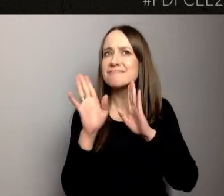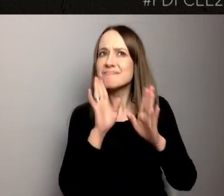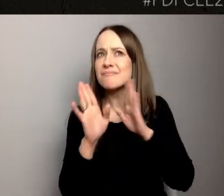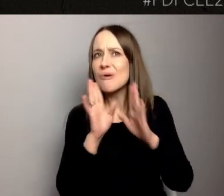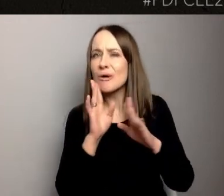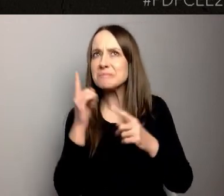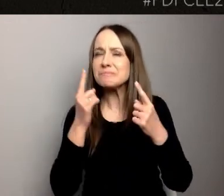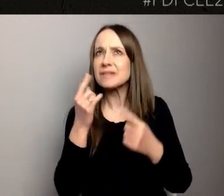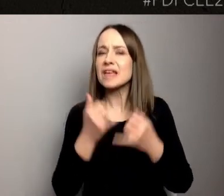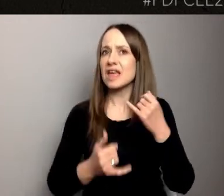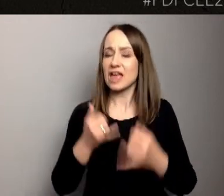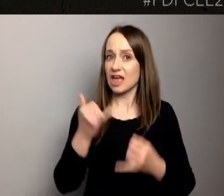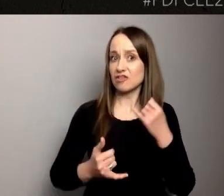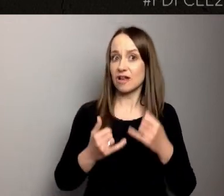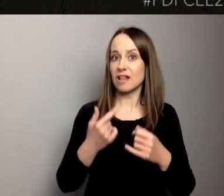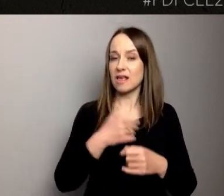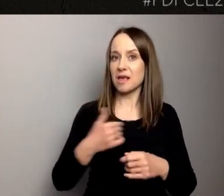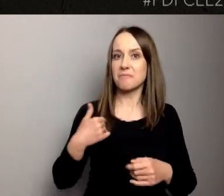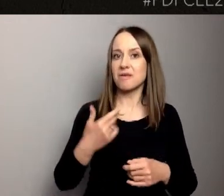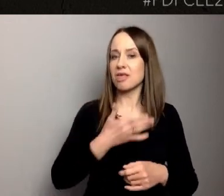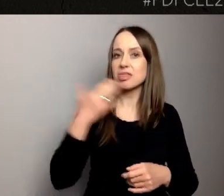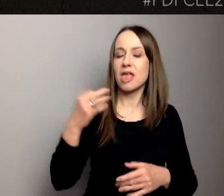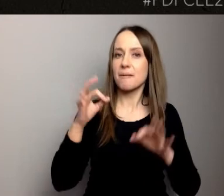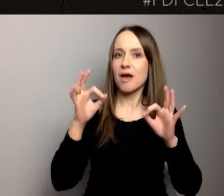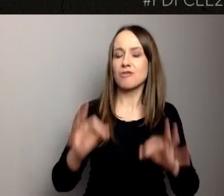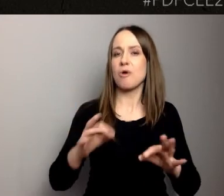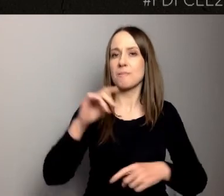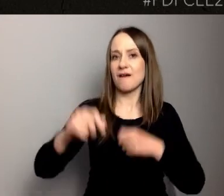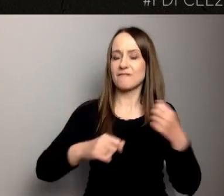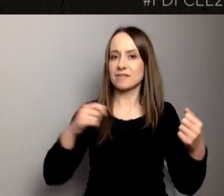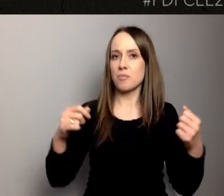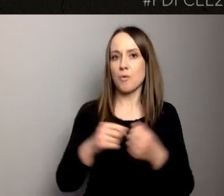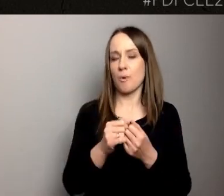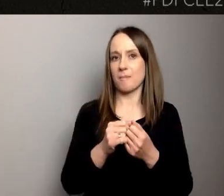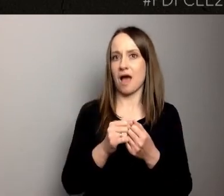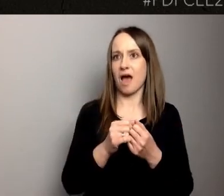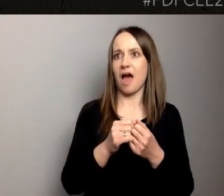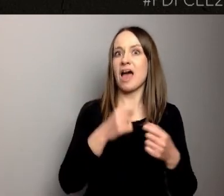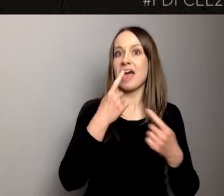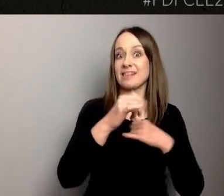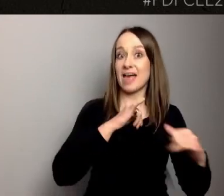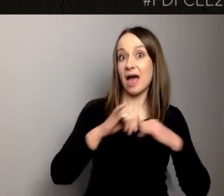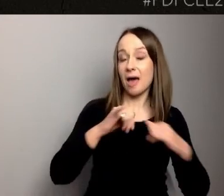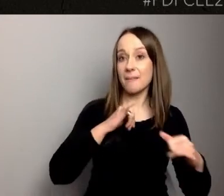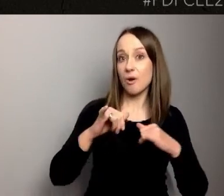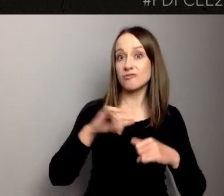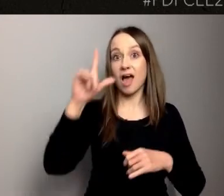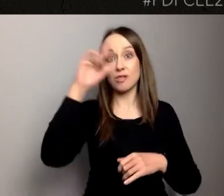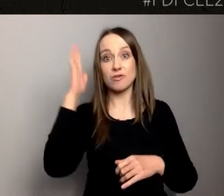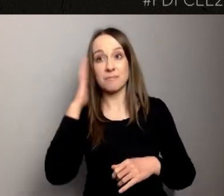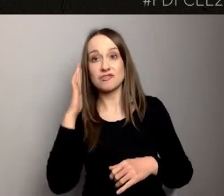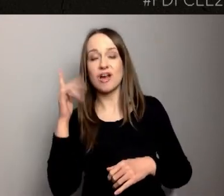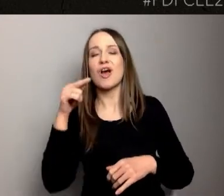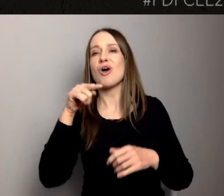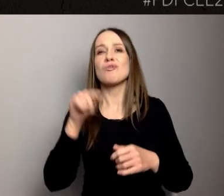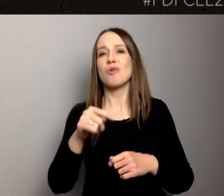społecznego, dobrej współpracy między samorządem a mieszkańcami, żadna technologia nam tego nie zastąpi ani nie